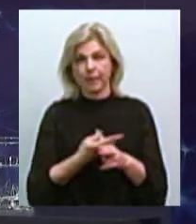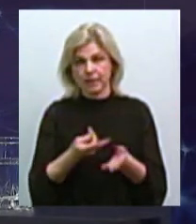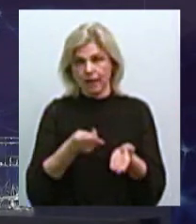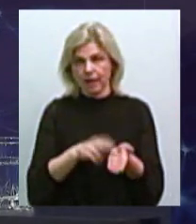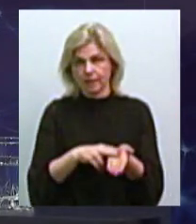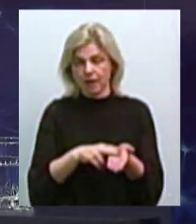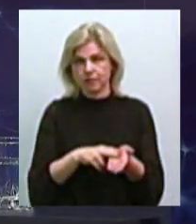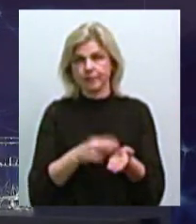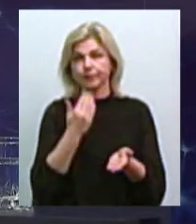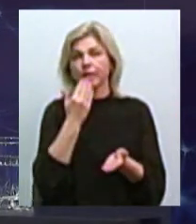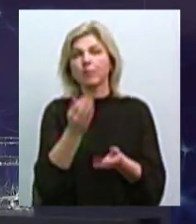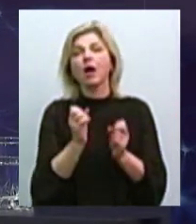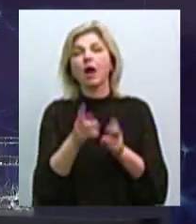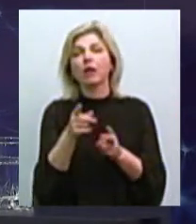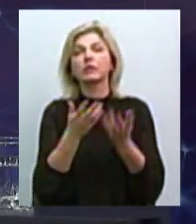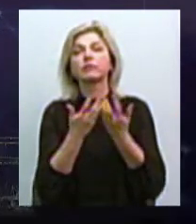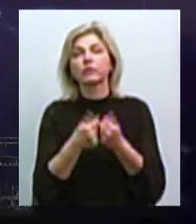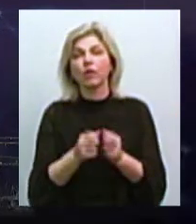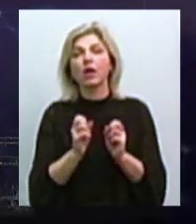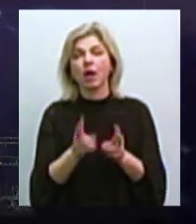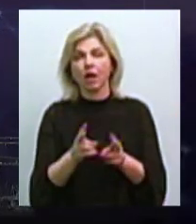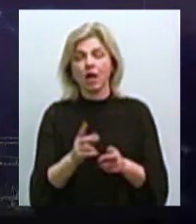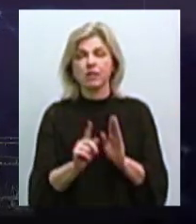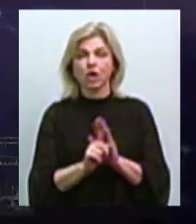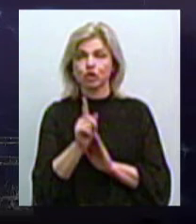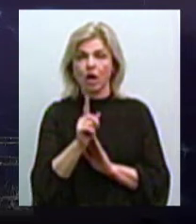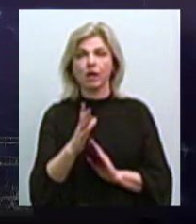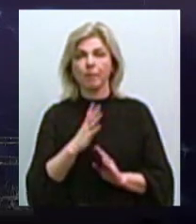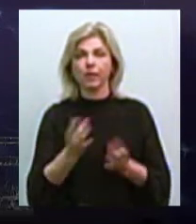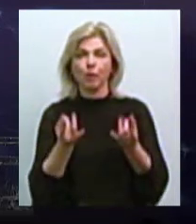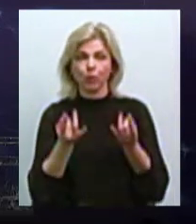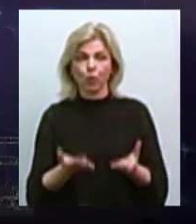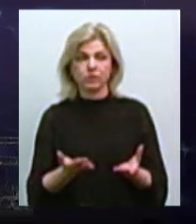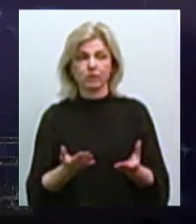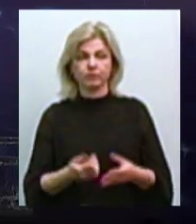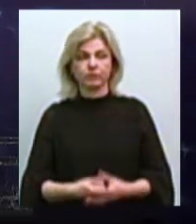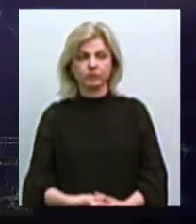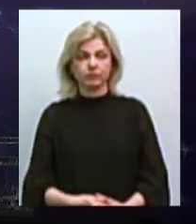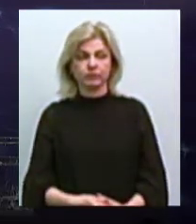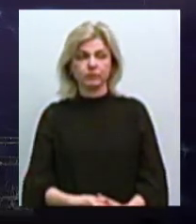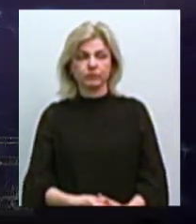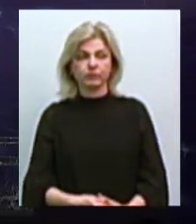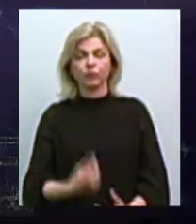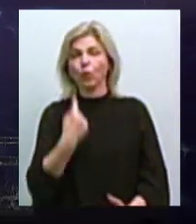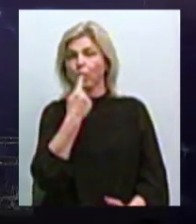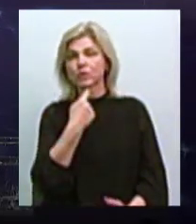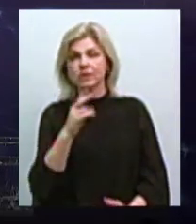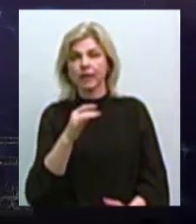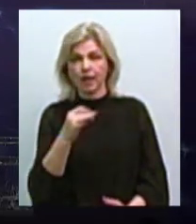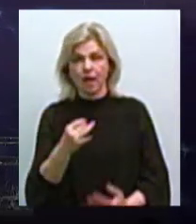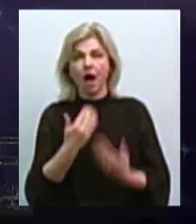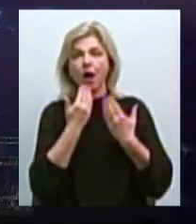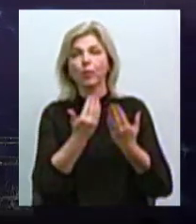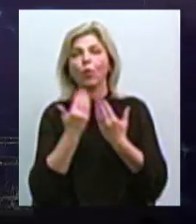Ви вели свої підрахунки? Нескільки етапів. Сначала у нас був просто, як би, усний опрос населення,